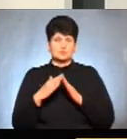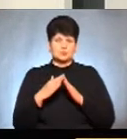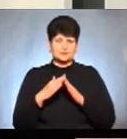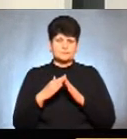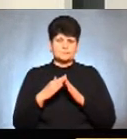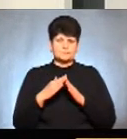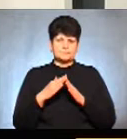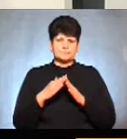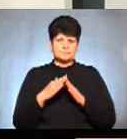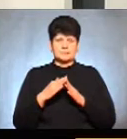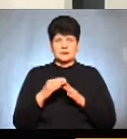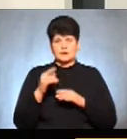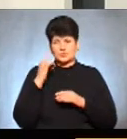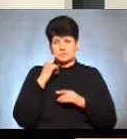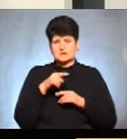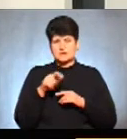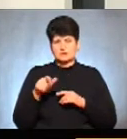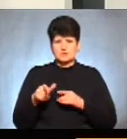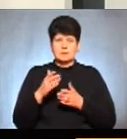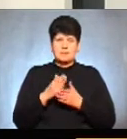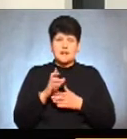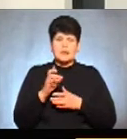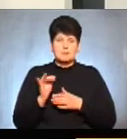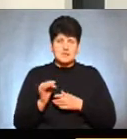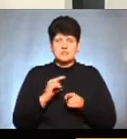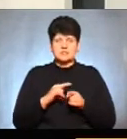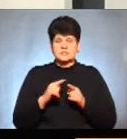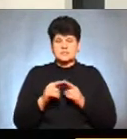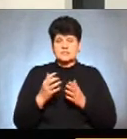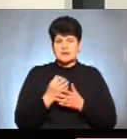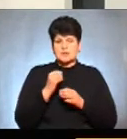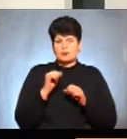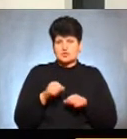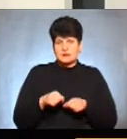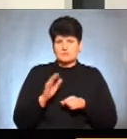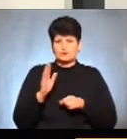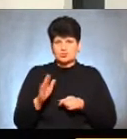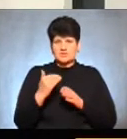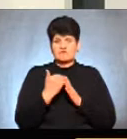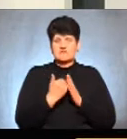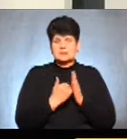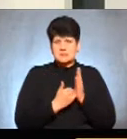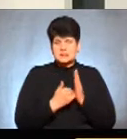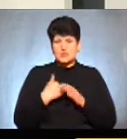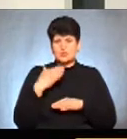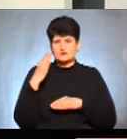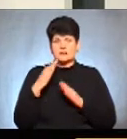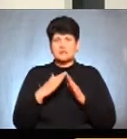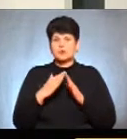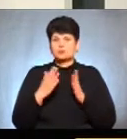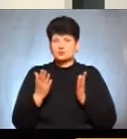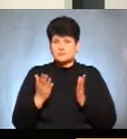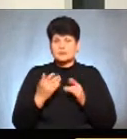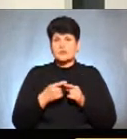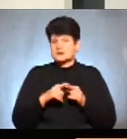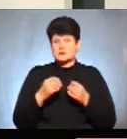в принципі, я думаю, такі люди швидше мали б, скажімо, знайти можливість бути в списках голосування на дому. але це